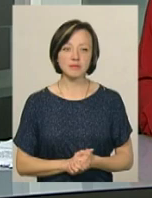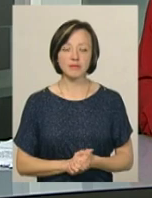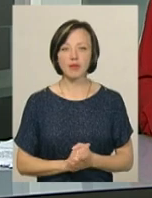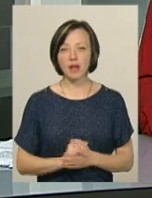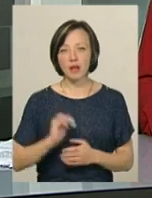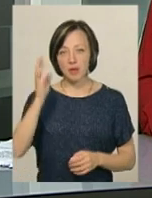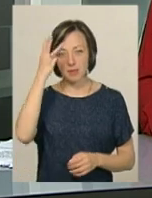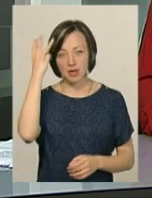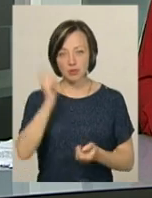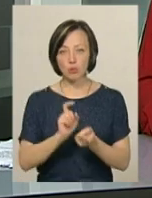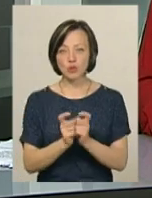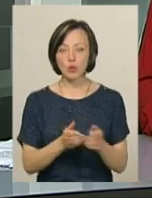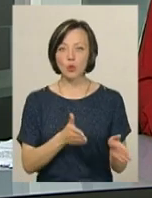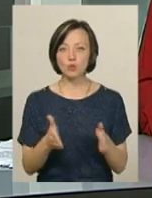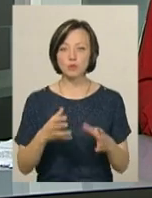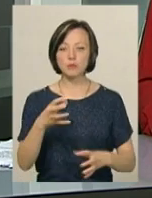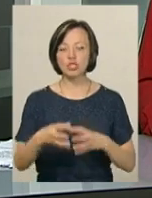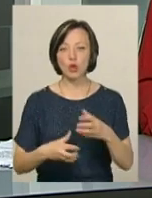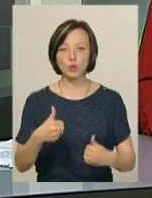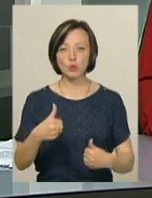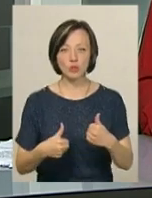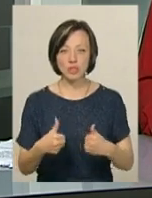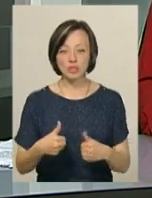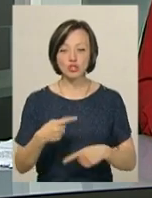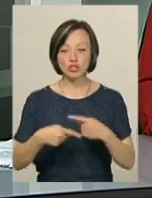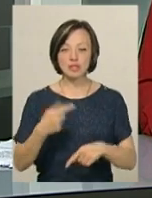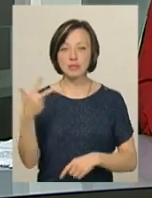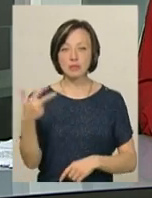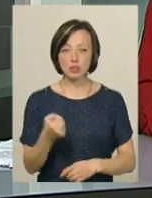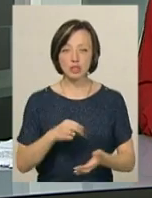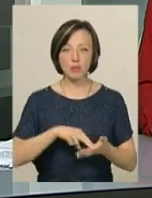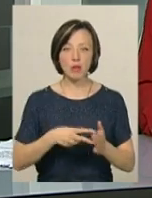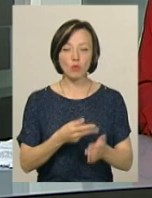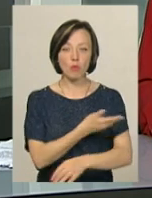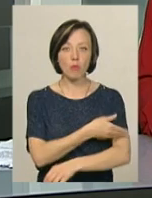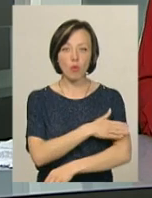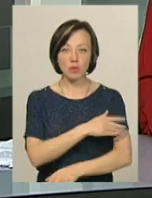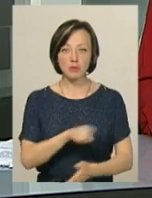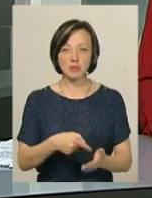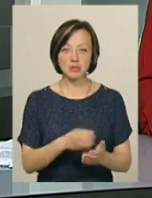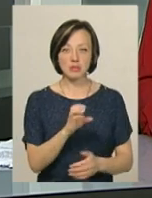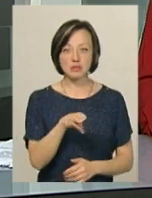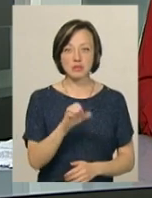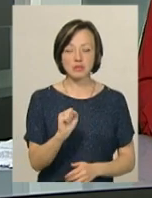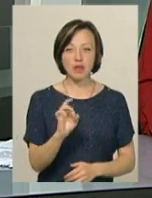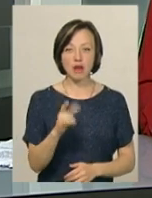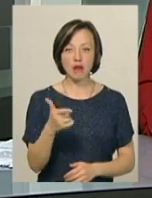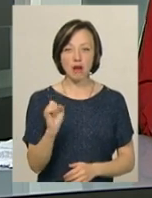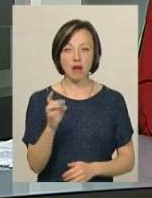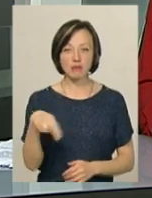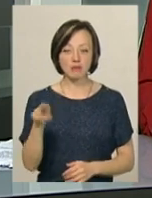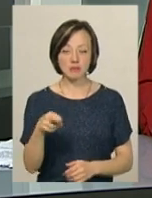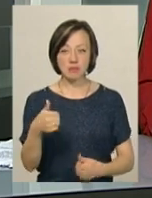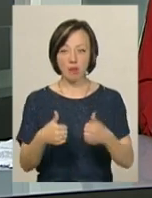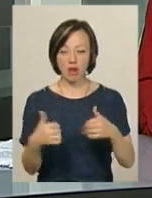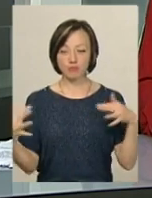Хмельницькі борці готуються до міжнародного турніру, що за три тижні запланований в польському Старгарді. Змагатимуться спортсмени командами